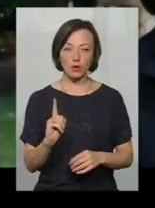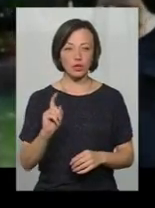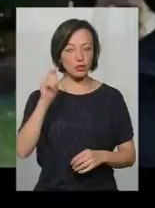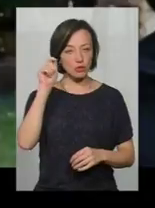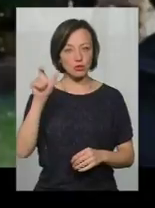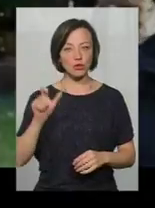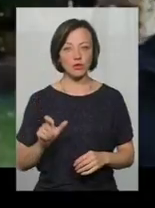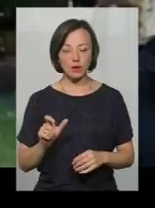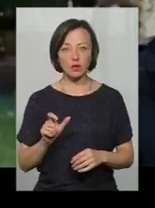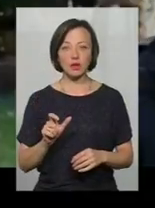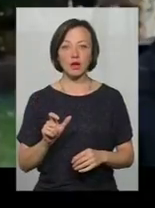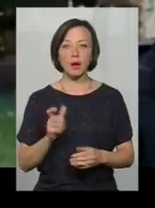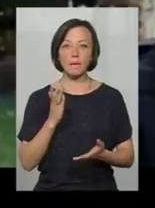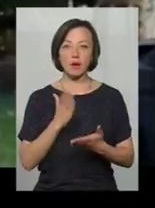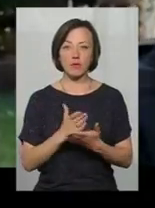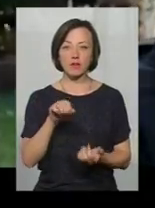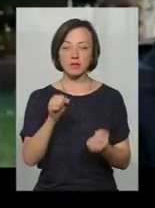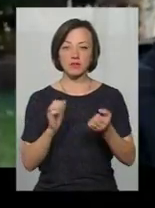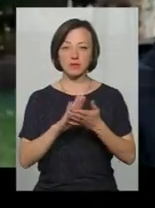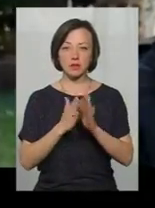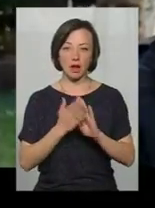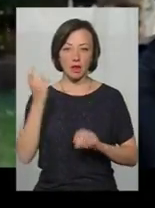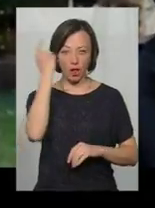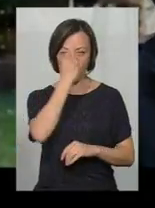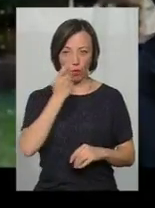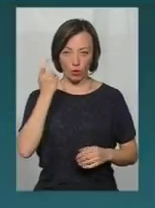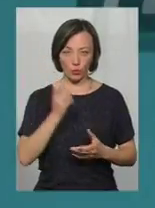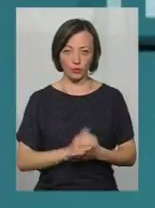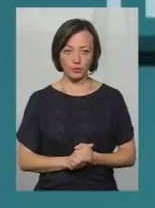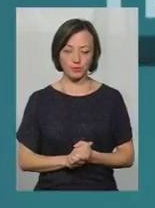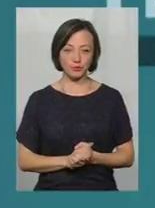як вдалося становити правоохоронцем, перебував за кермом в стані алкогольного сп'яніння.